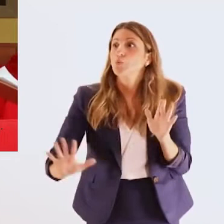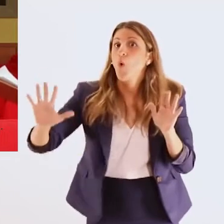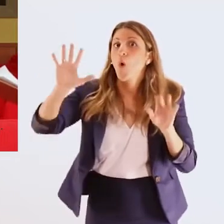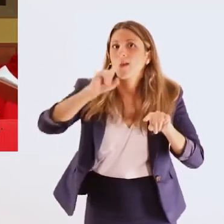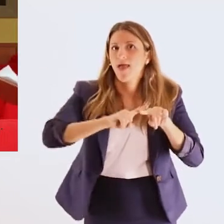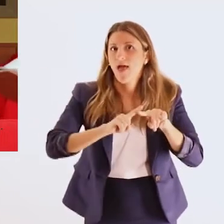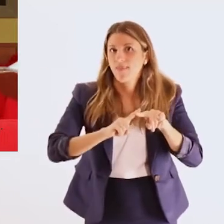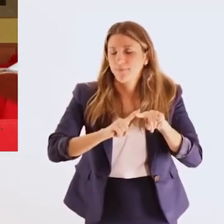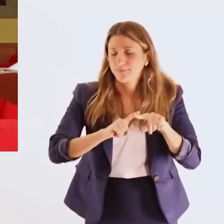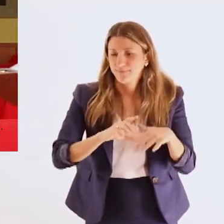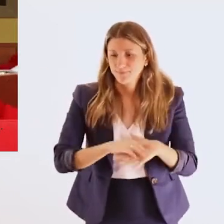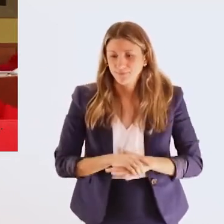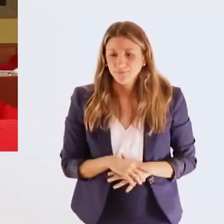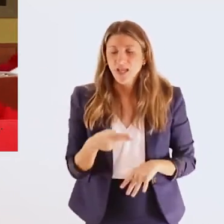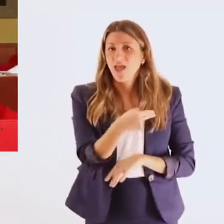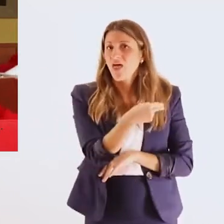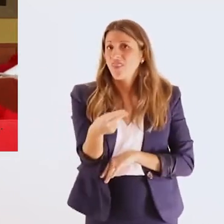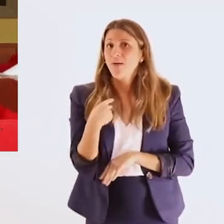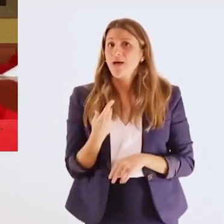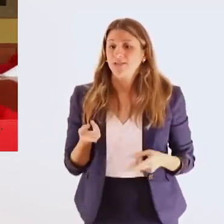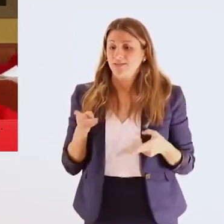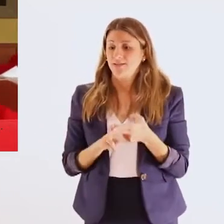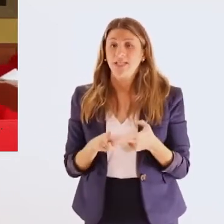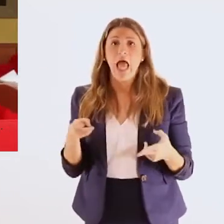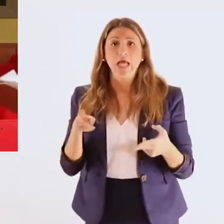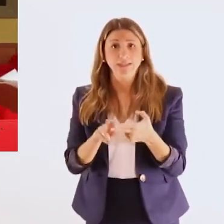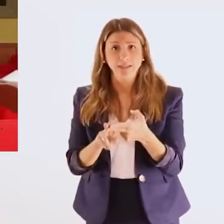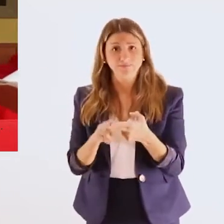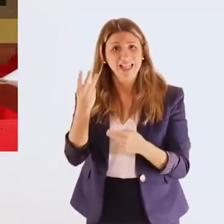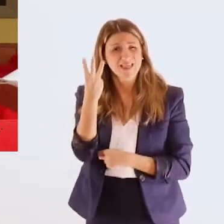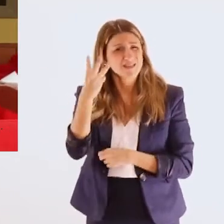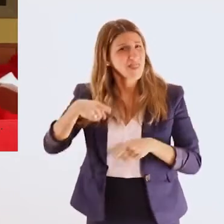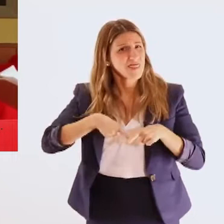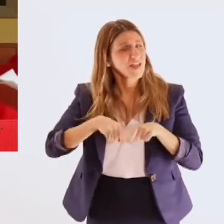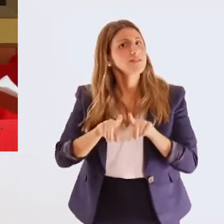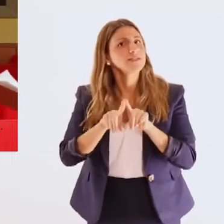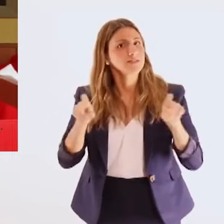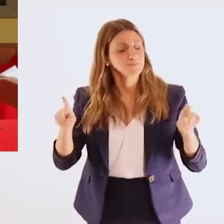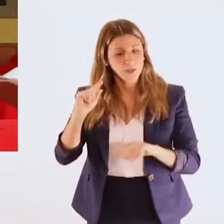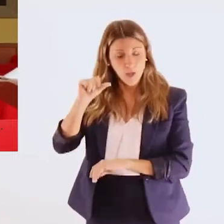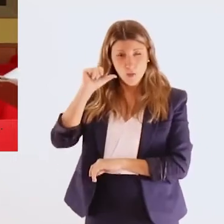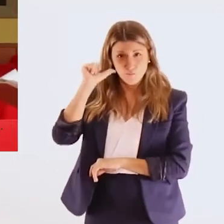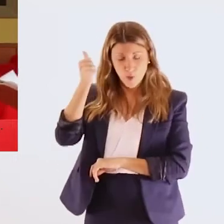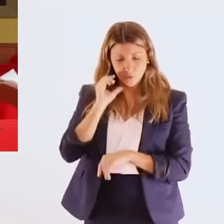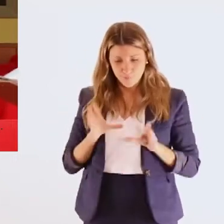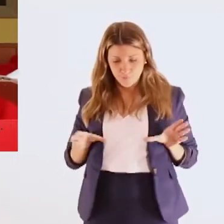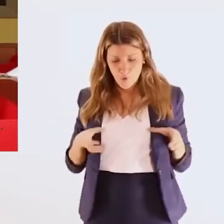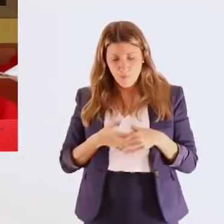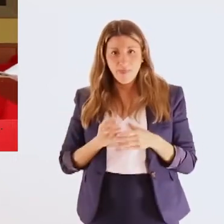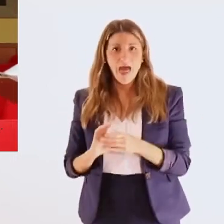συμπολίτες μας και συνάδελφοί μας σε όλη τη χώρα. Τώρα σχετικά με τις συναντήσεις που είχαμε αυτή τη μέρα.